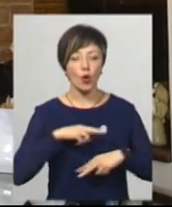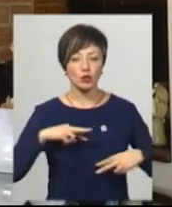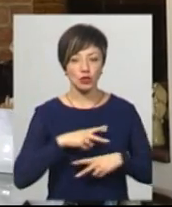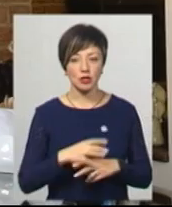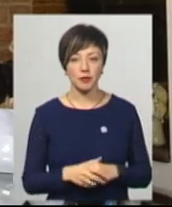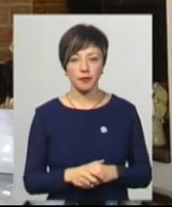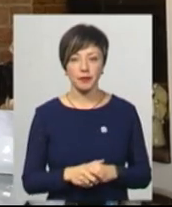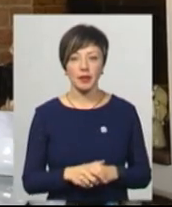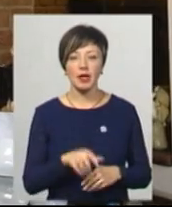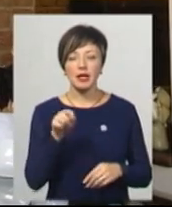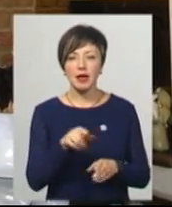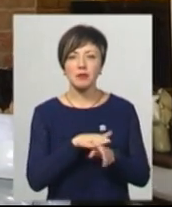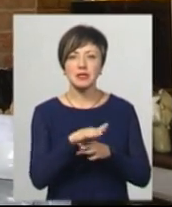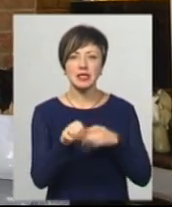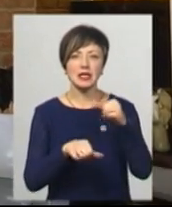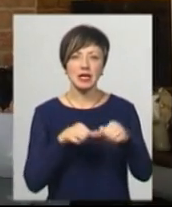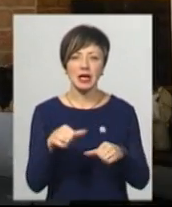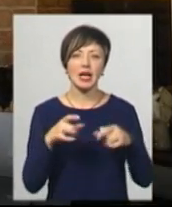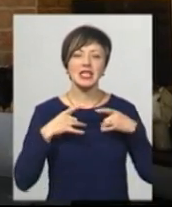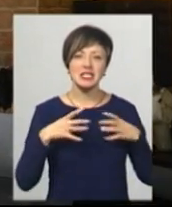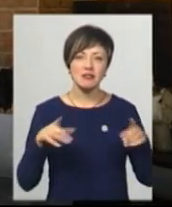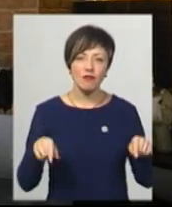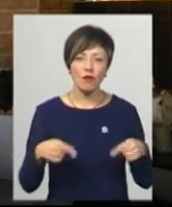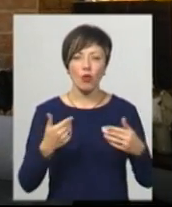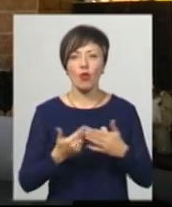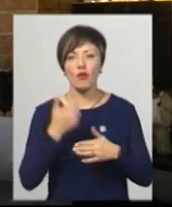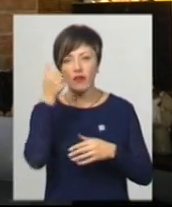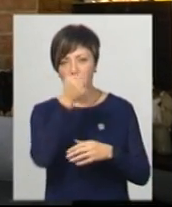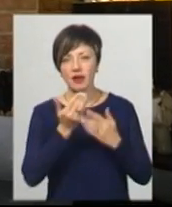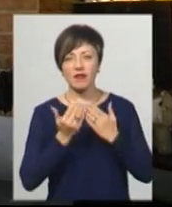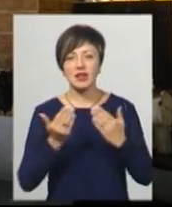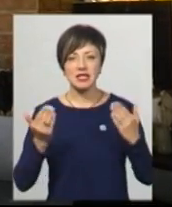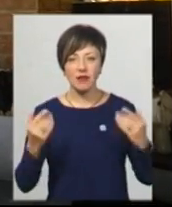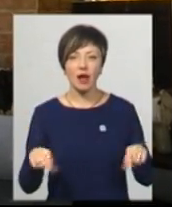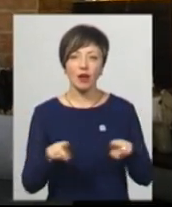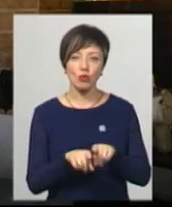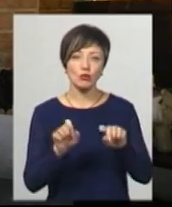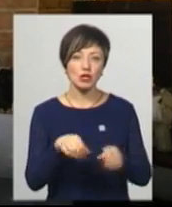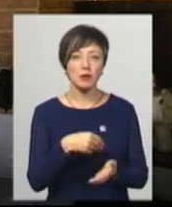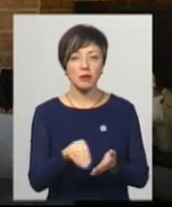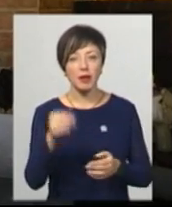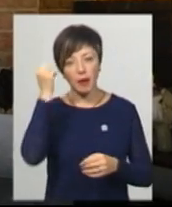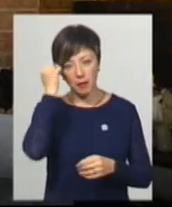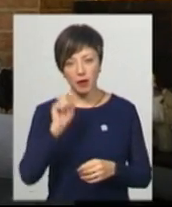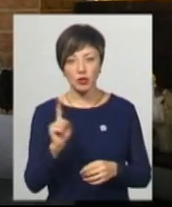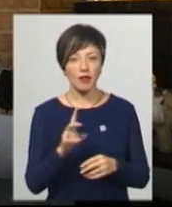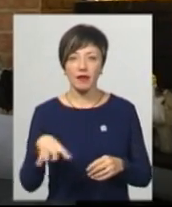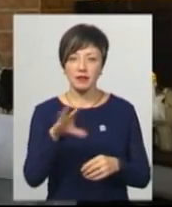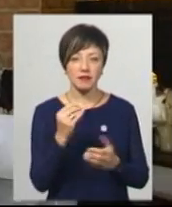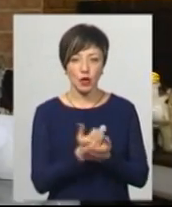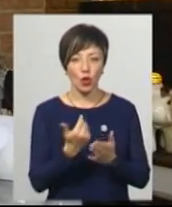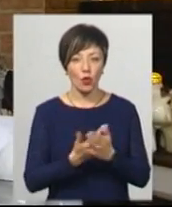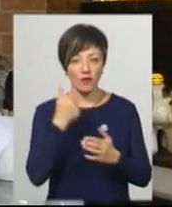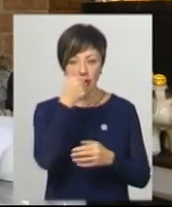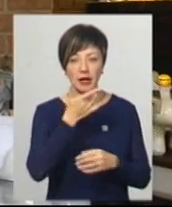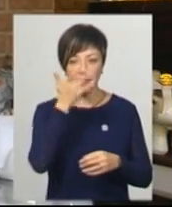Там цілий рік «Різдво», «Новий рік», дивовижна виставка, музей. А також можна придбати щось на пам'ять, бо ж не всім виходить на Новий рік.